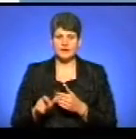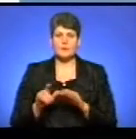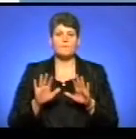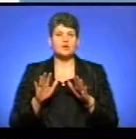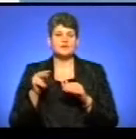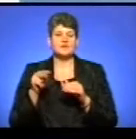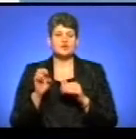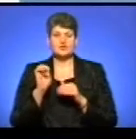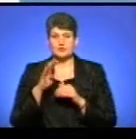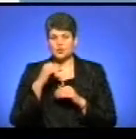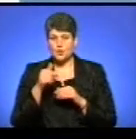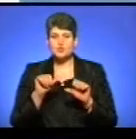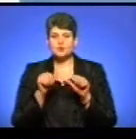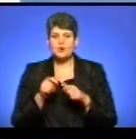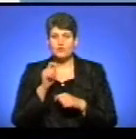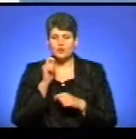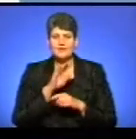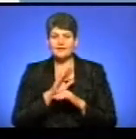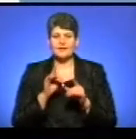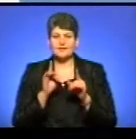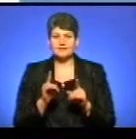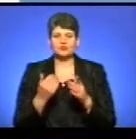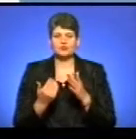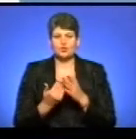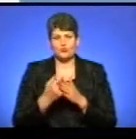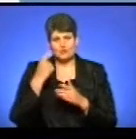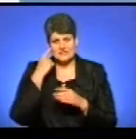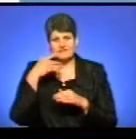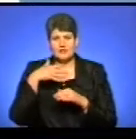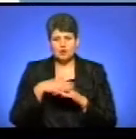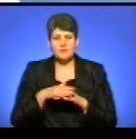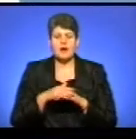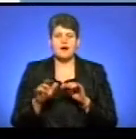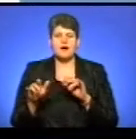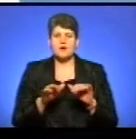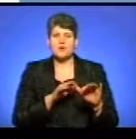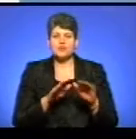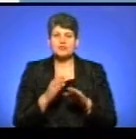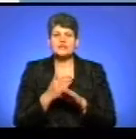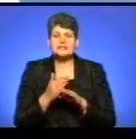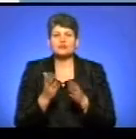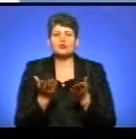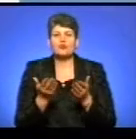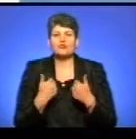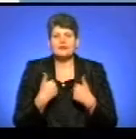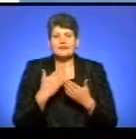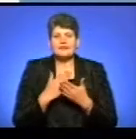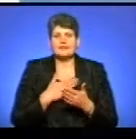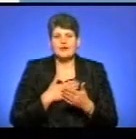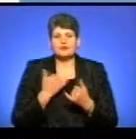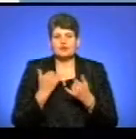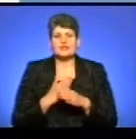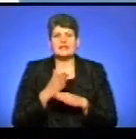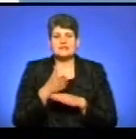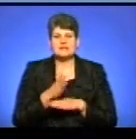року сформували в країні не лише нову свідомість, а й волонтерський рух, частиною якого є наш сьогоднішній гість